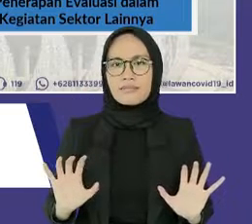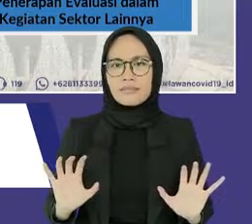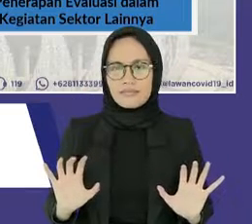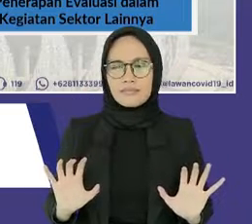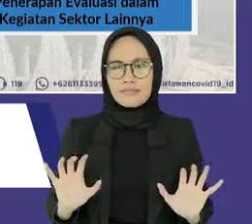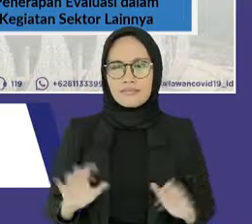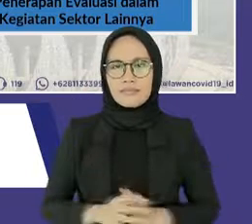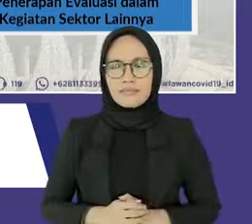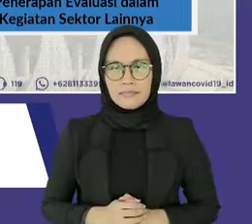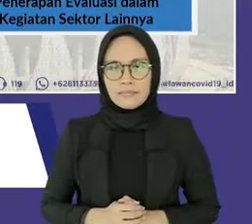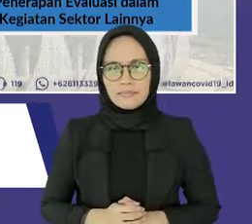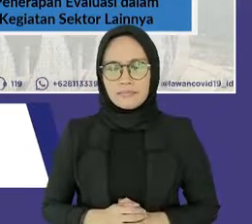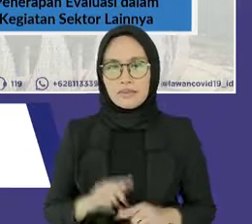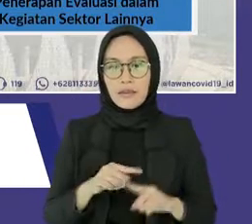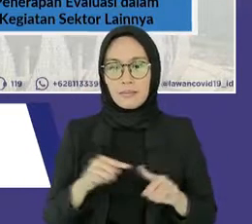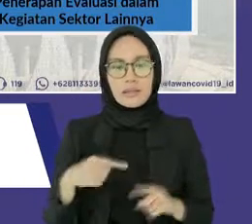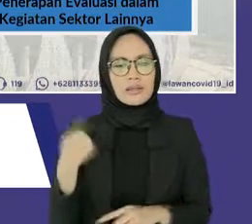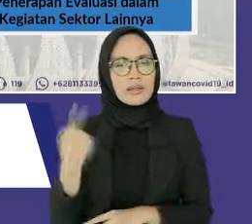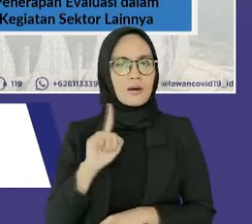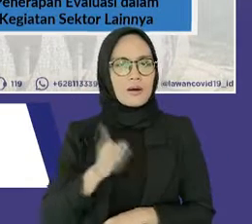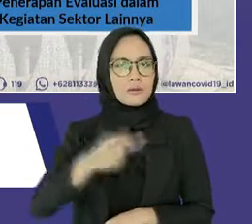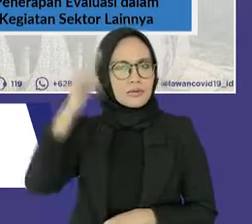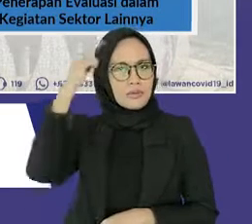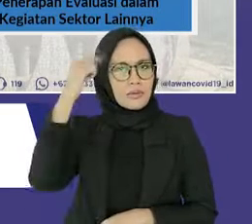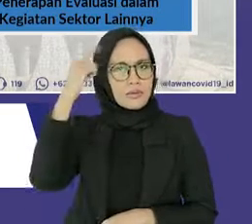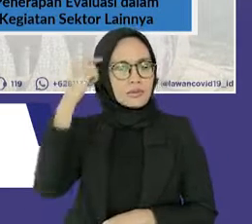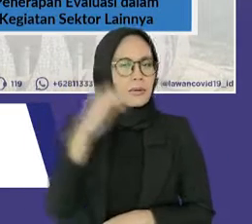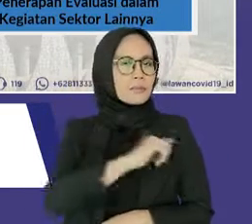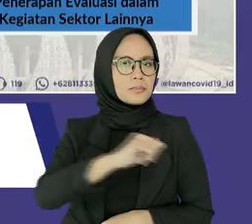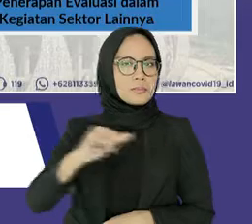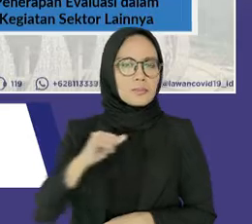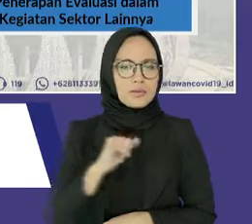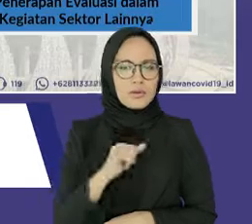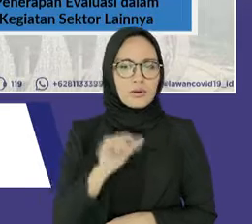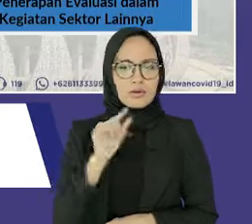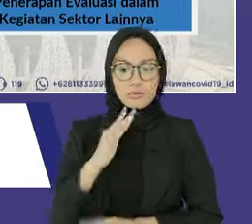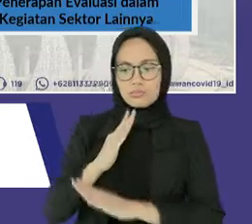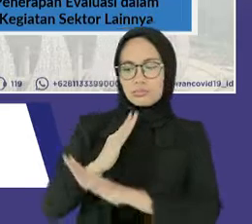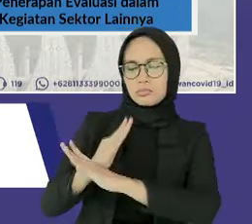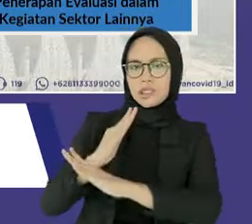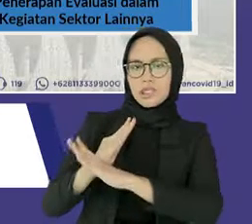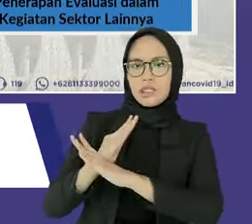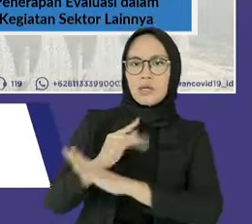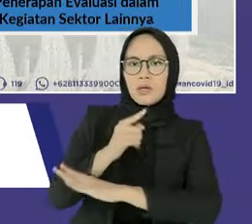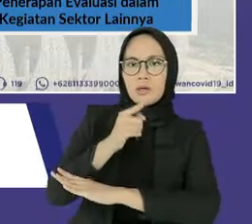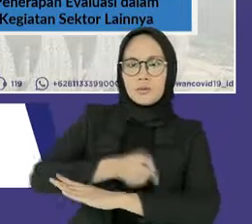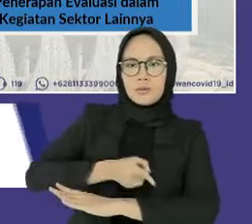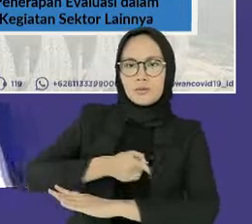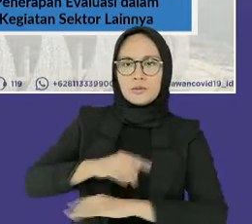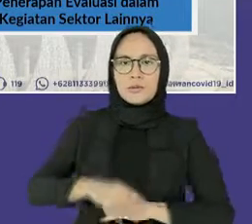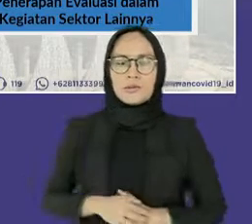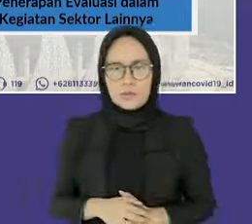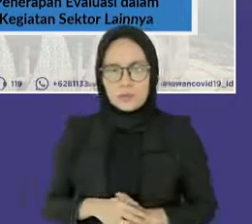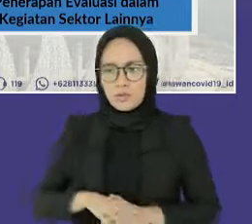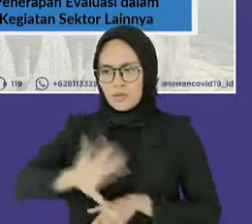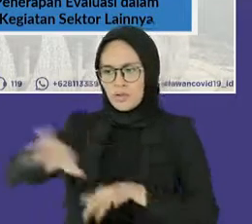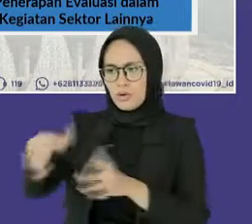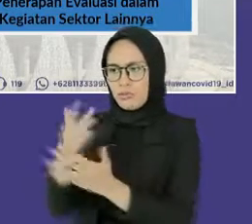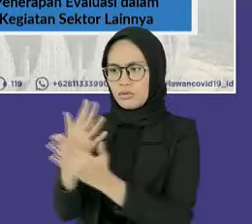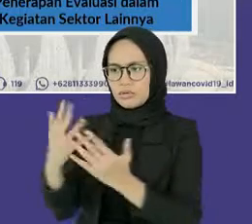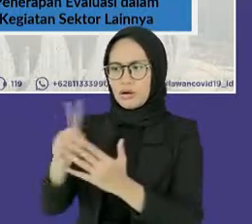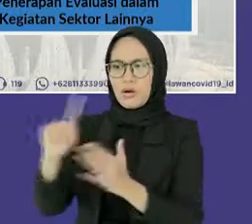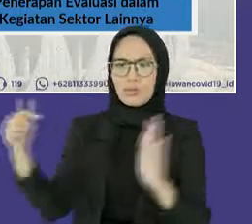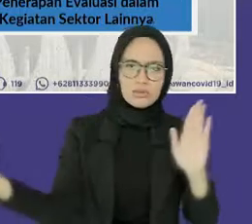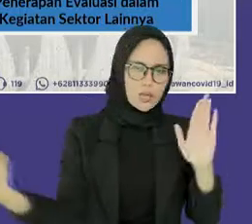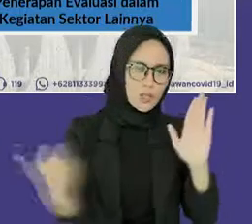tujuan menjadi penyemangat bersama untuk melakukan upaya pencegahan yang lebih baik, kepatuan protokol kesehatan